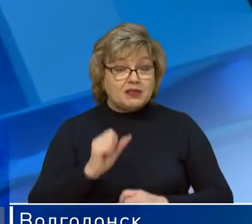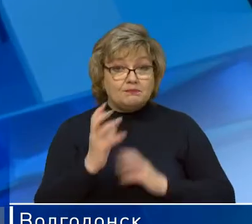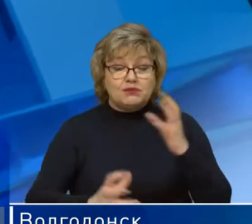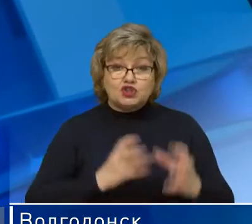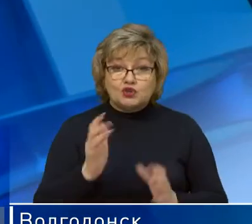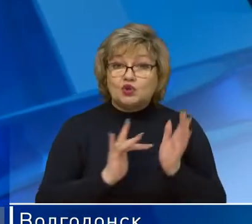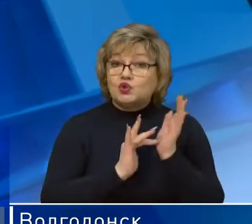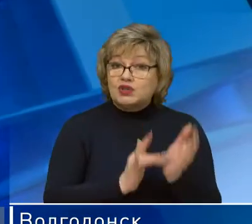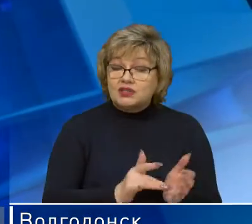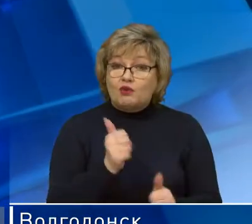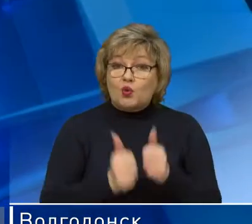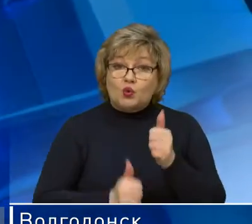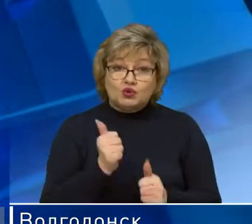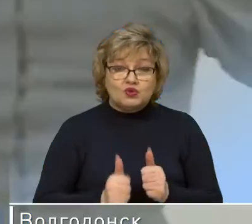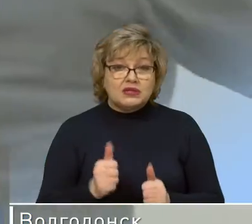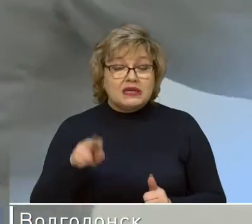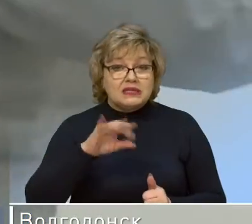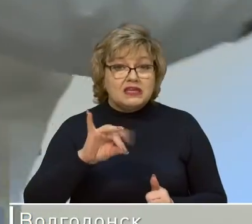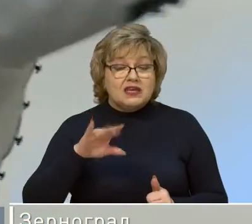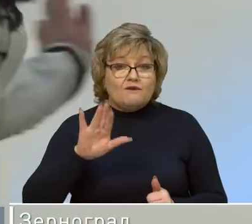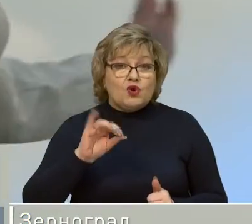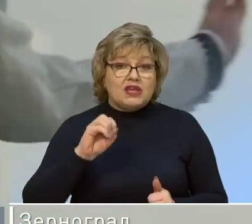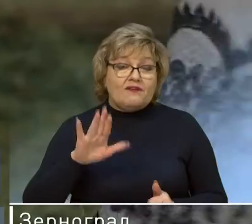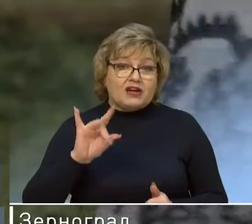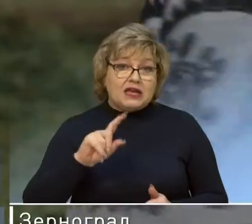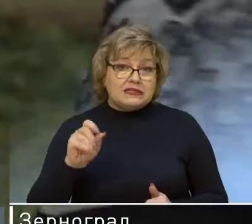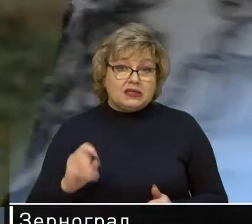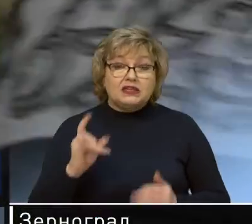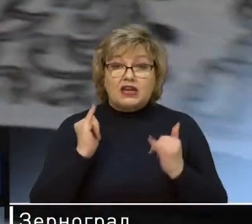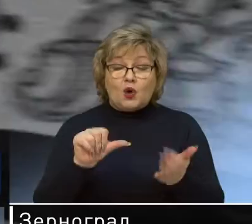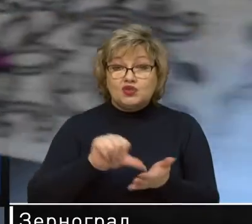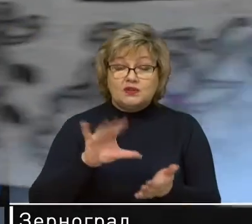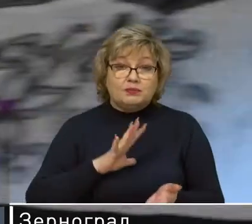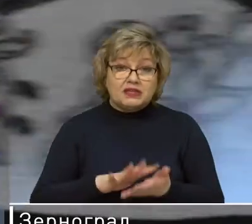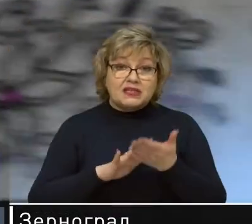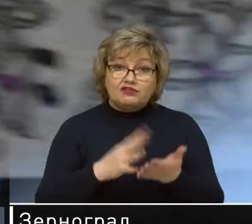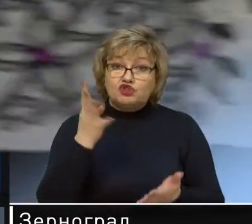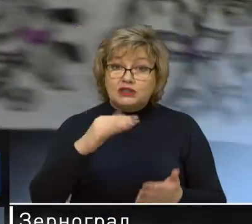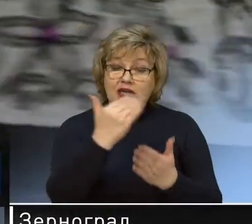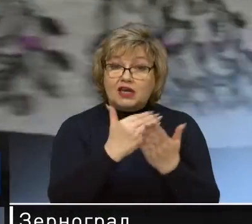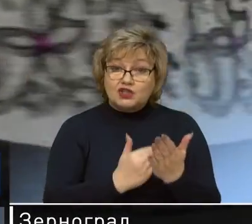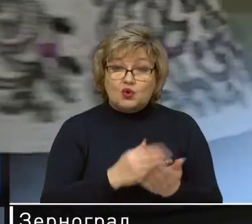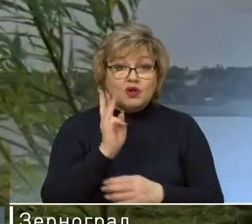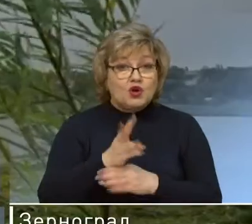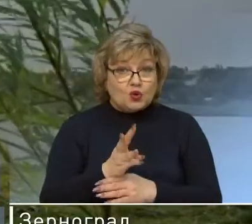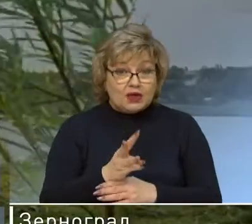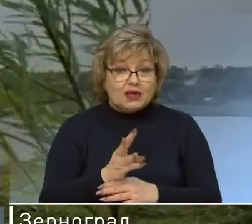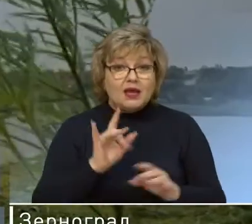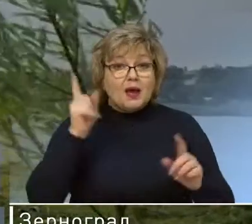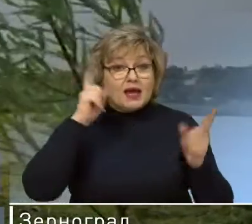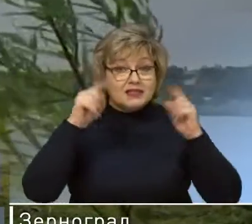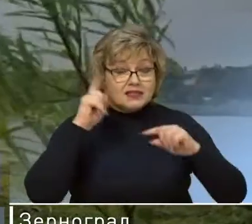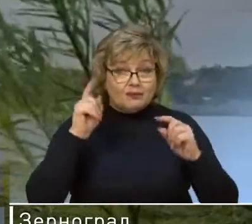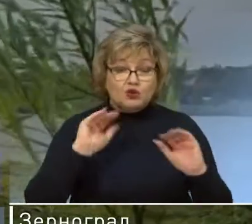международного туристского конкурса «Дива Евразии». До участников были заявлены четыре категории. Видеоролики, анимационные